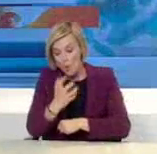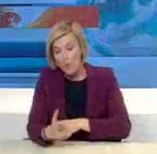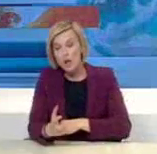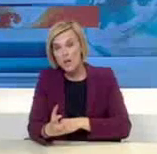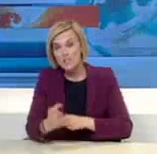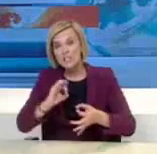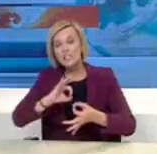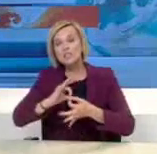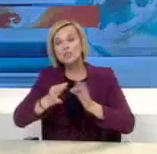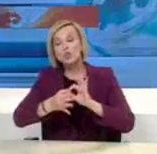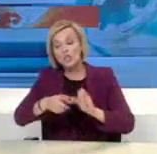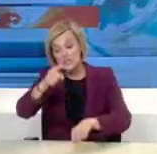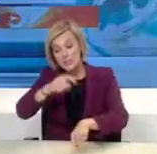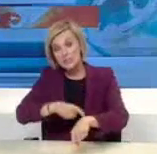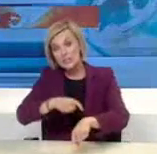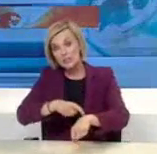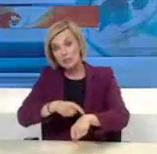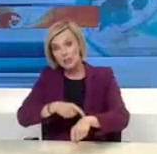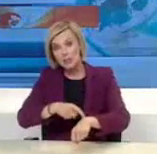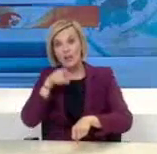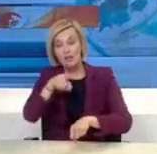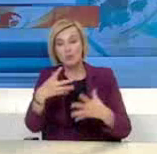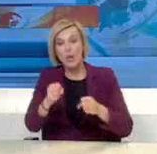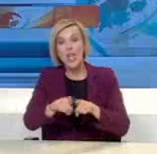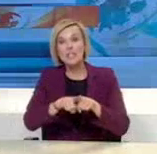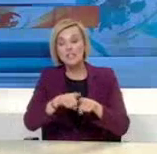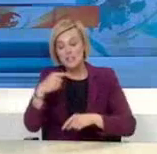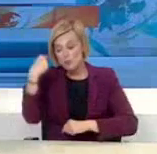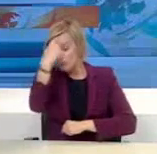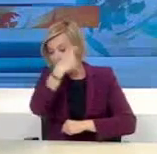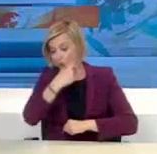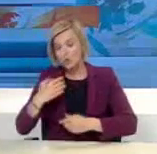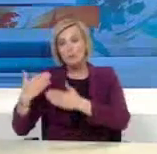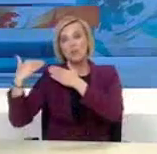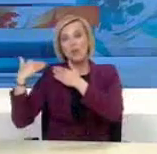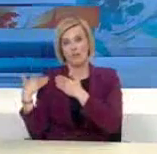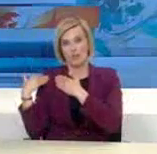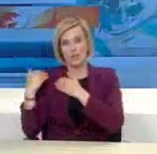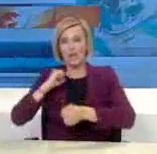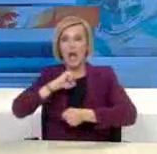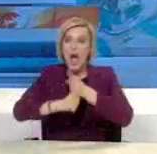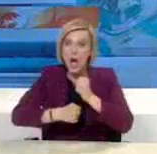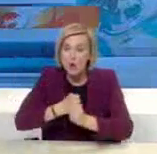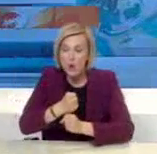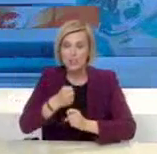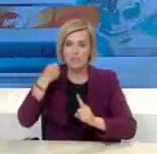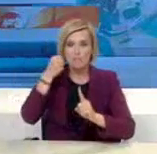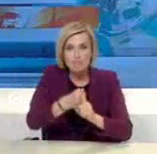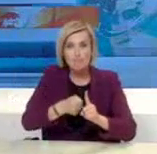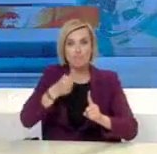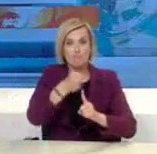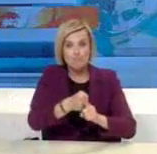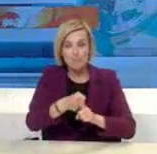μοίρα εξαρτάται απόλυτα από την ατομική μας ευθύνη. Ο αγώνας ενάντια στην πανδημία επιβάλλει να στερηθούμε σήμερα για να μπορούμε